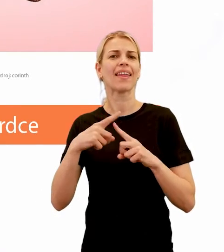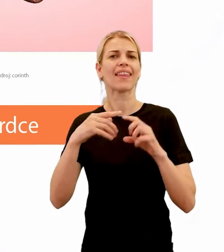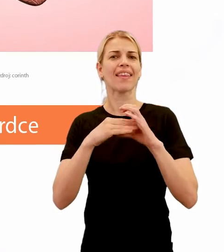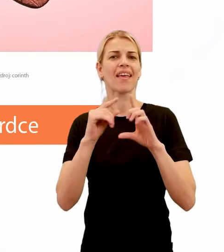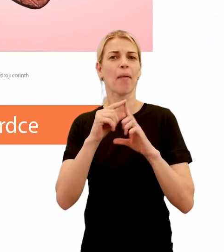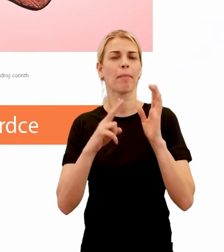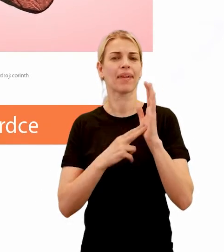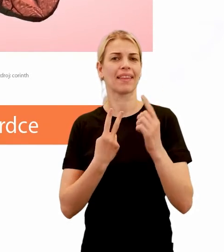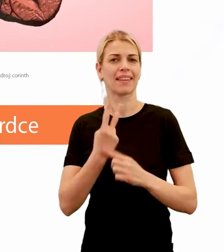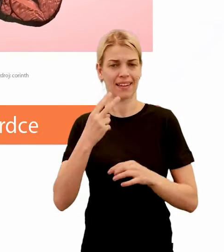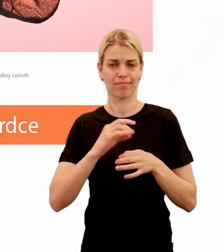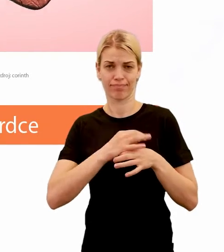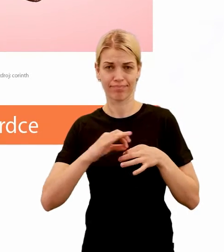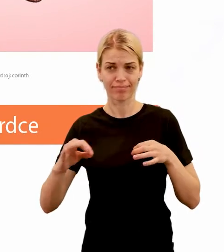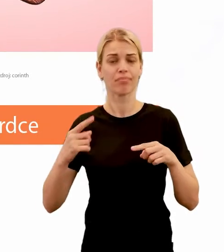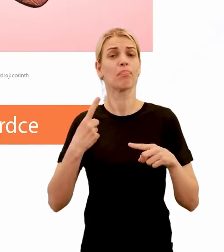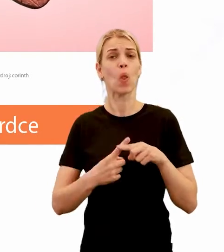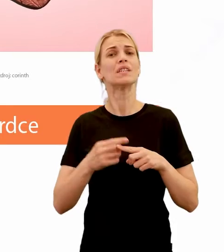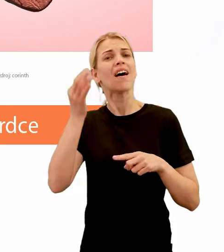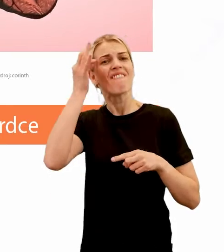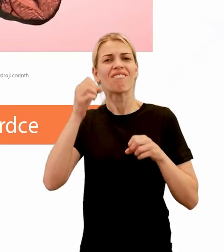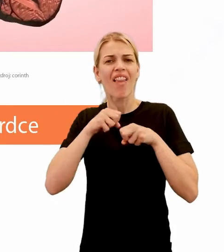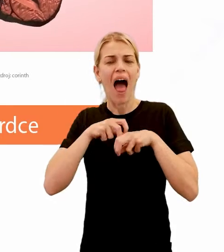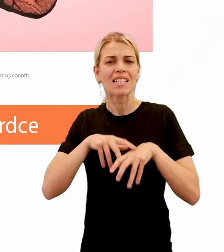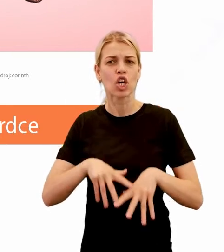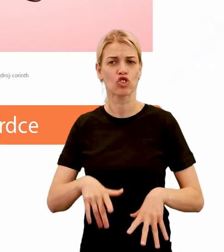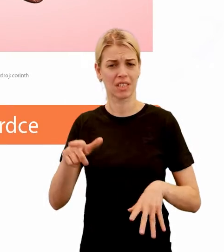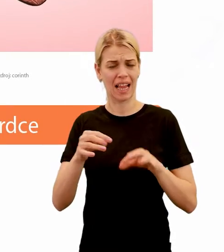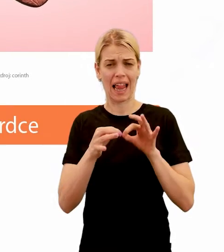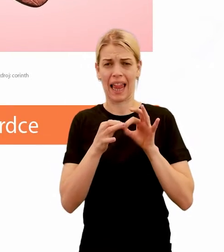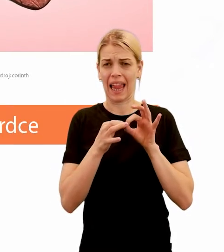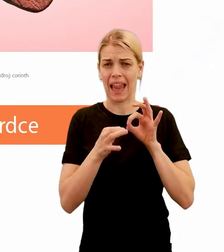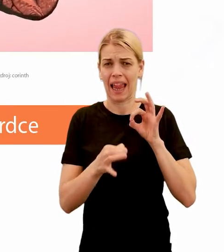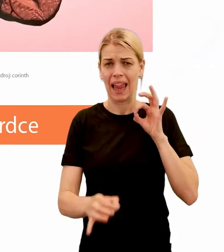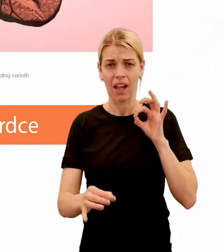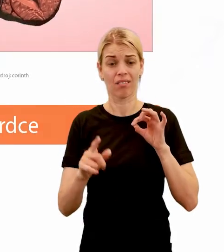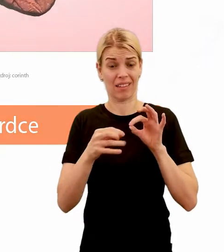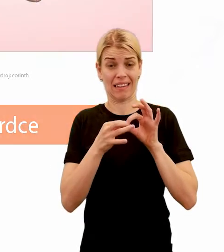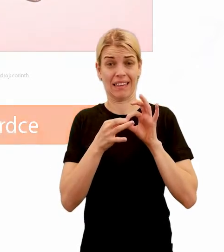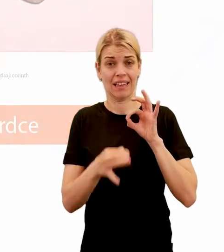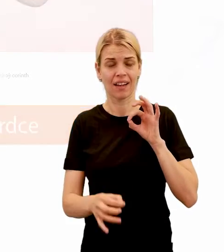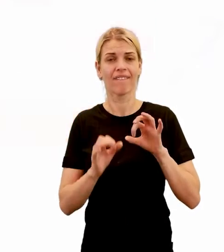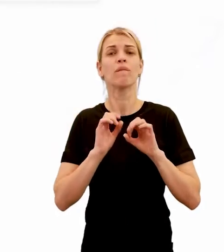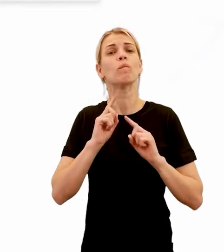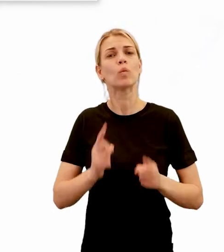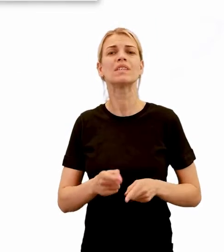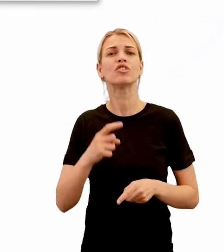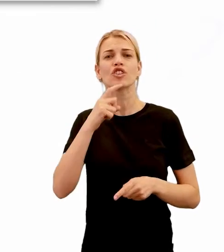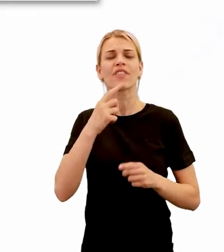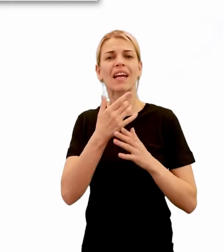Tie sú častokrát tak tenké, že jednotlivé červené krvinky musia cez ne prechádzať po jednej.